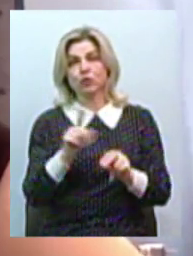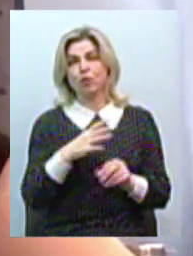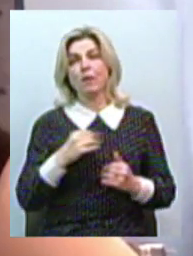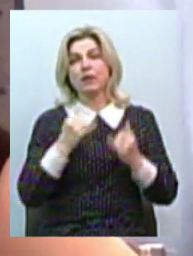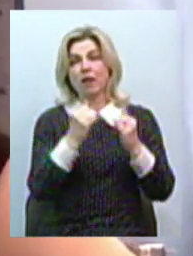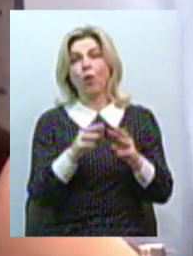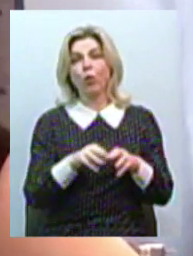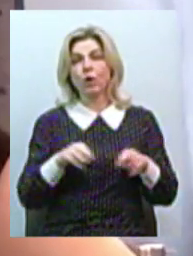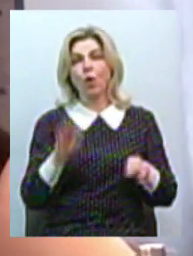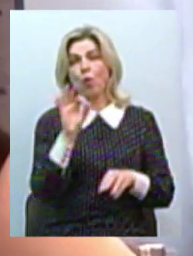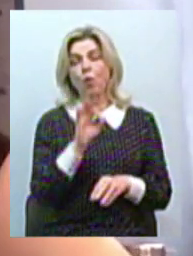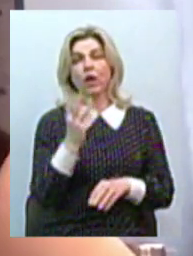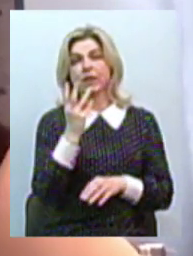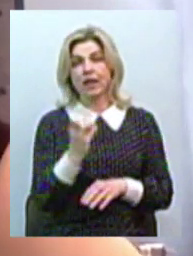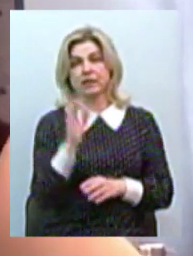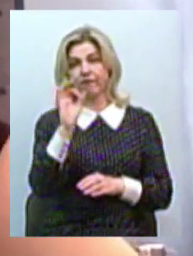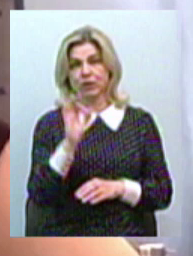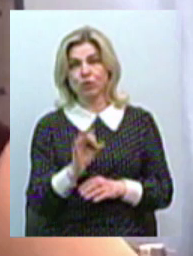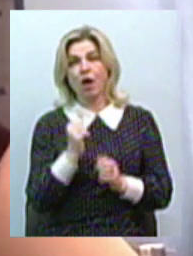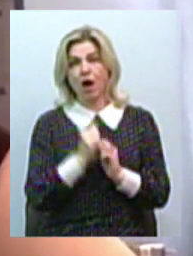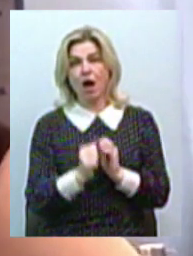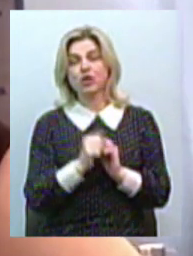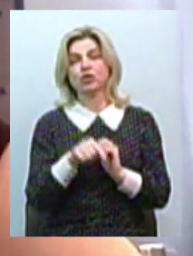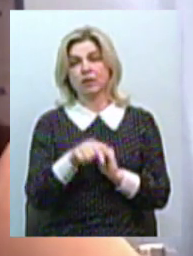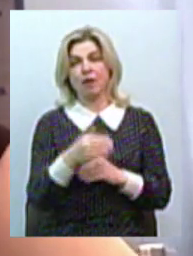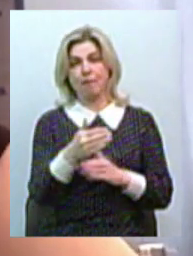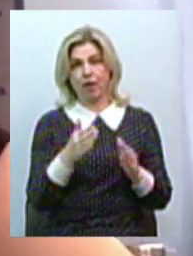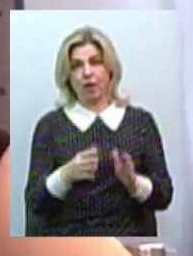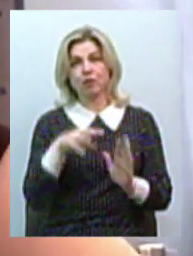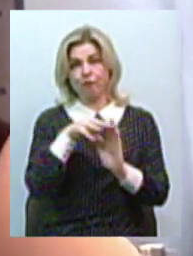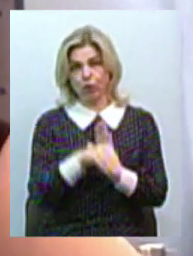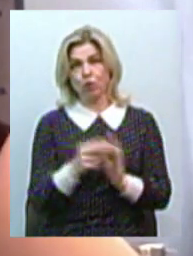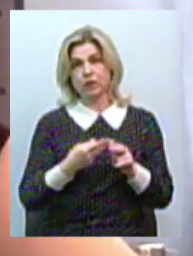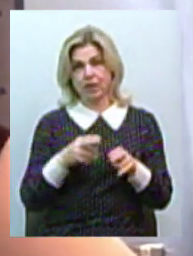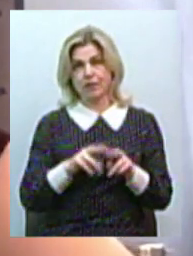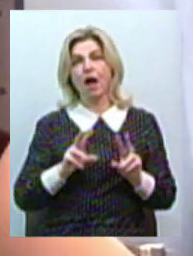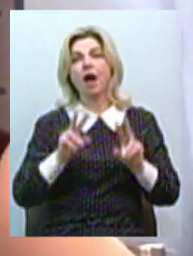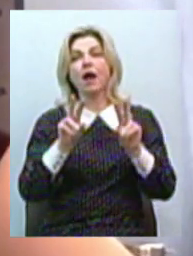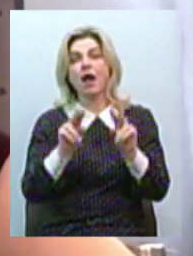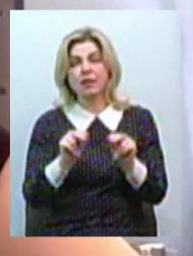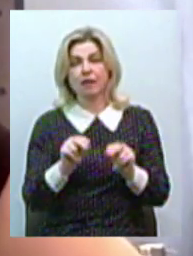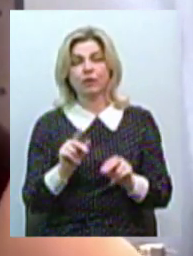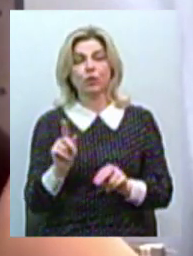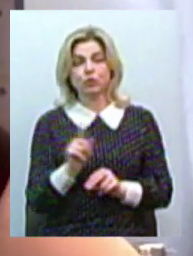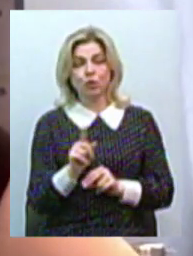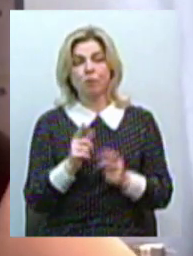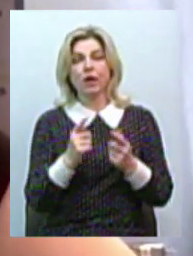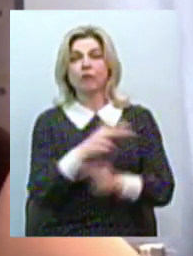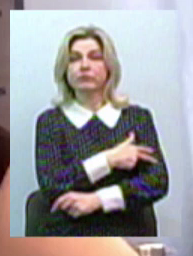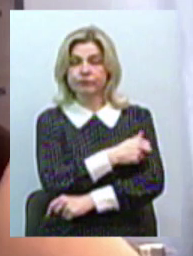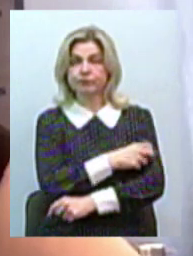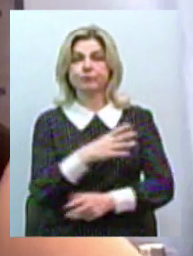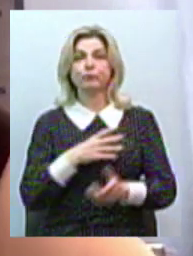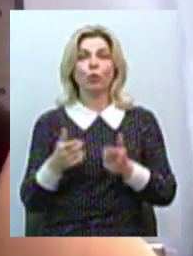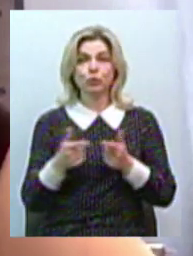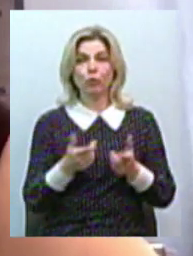про 300% за рахуванням в кожний з цих пакетів, включена ця гарантія, для того, щоб заклад був готовий